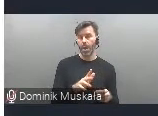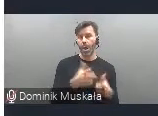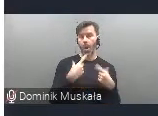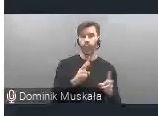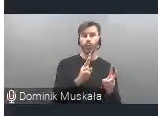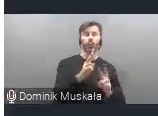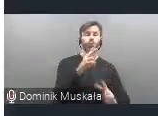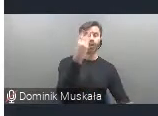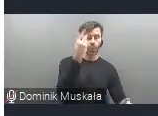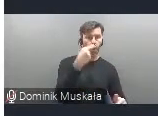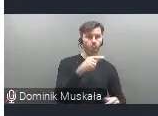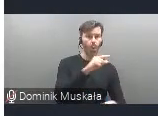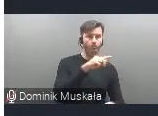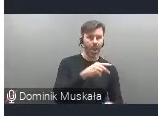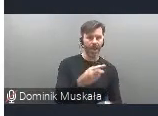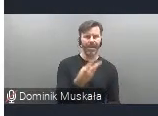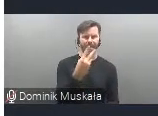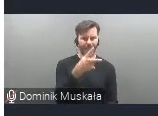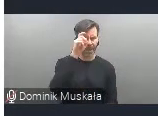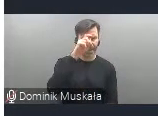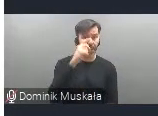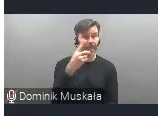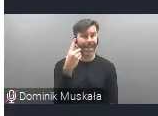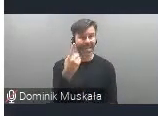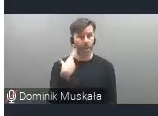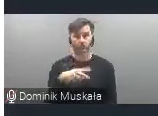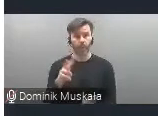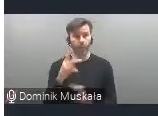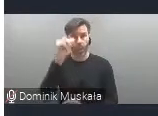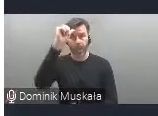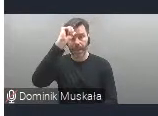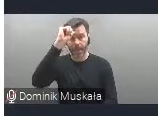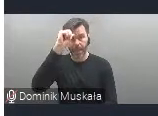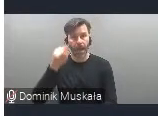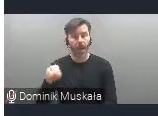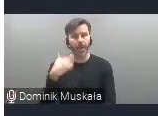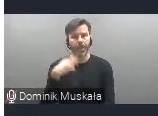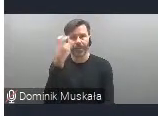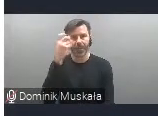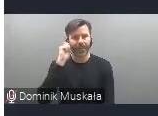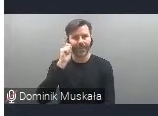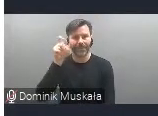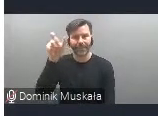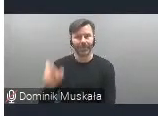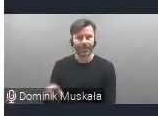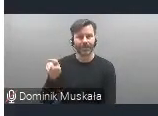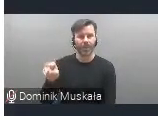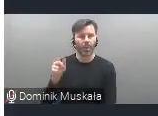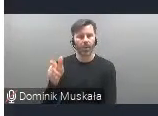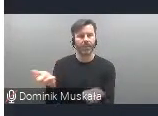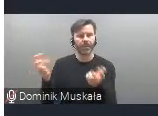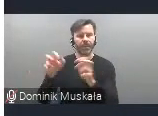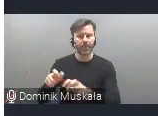dwie z Niemiec, jedna osoba z Indii, jest to bardzo ciekawa osoba, Sheila Patel, założycielka Światowego Stowarzyszenia